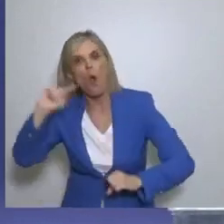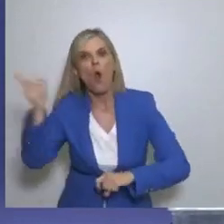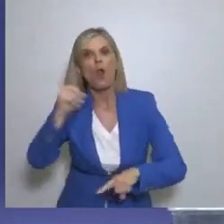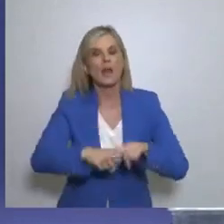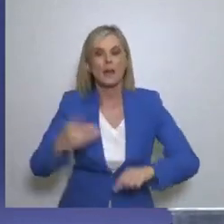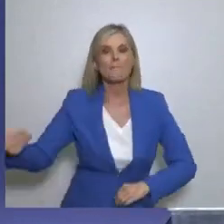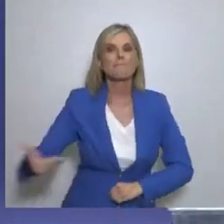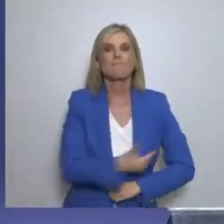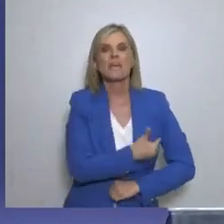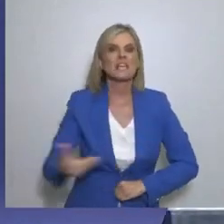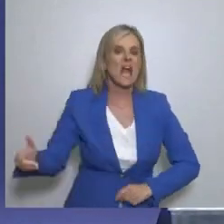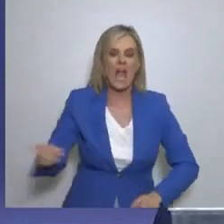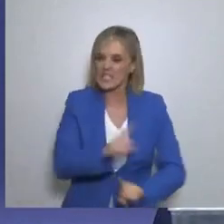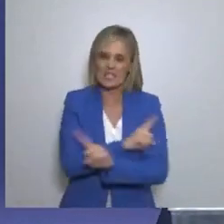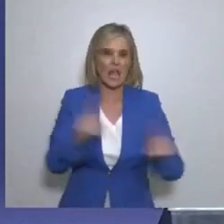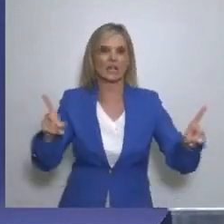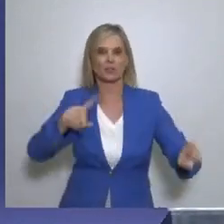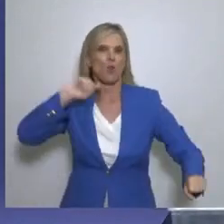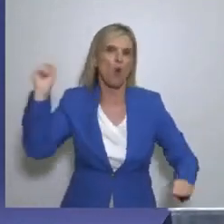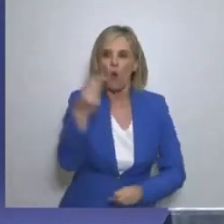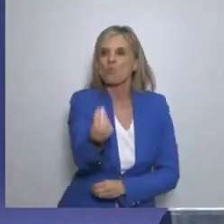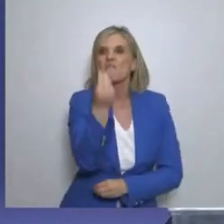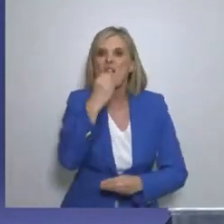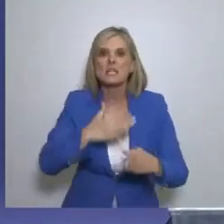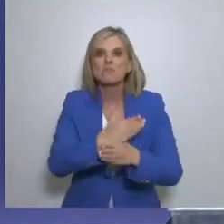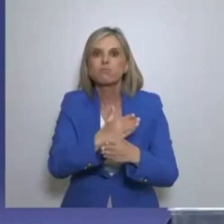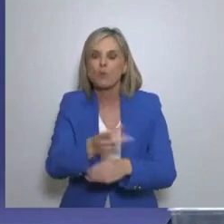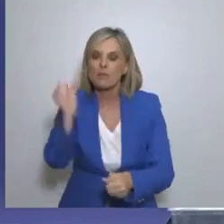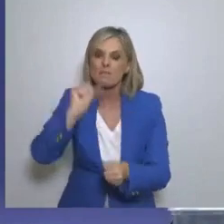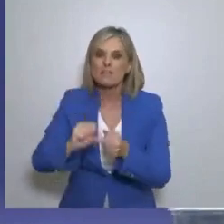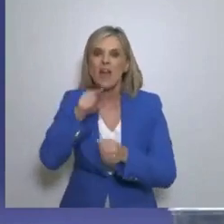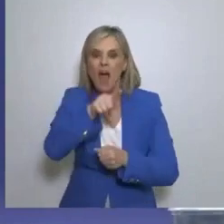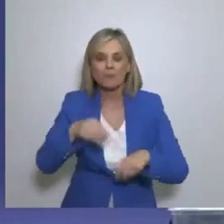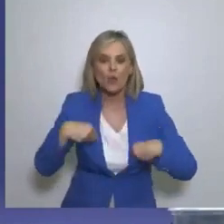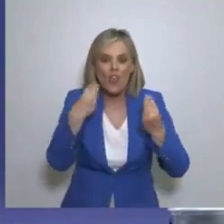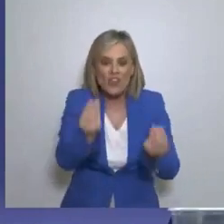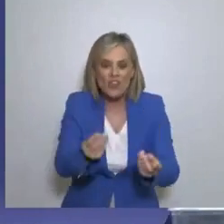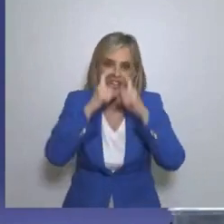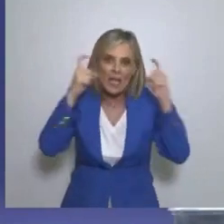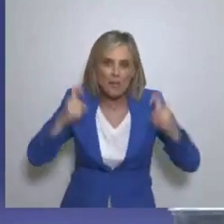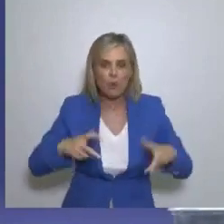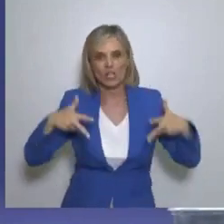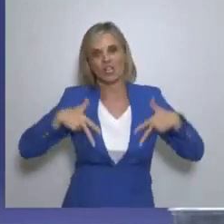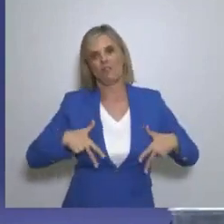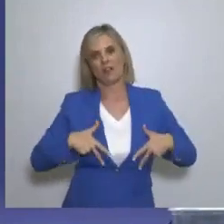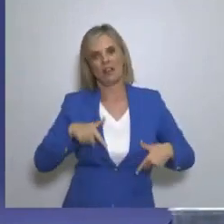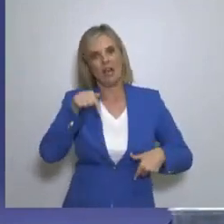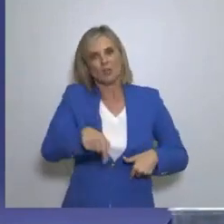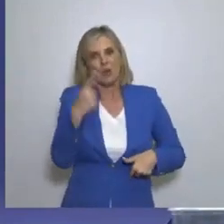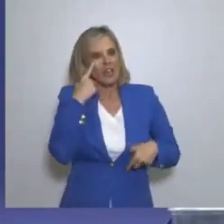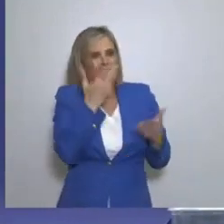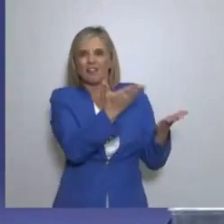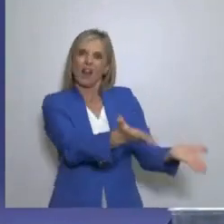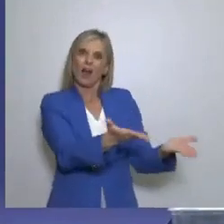θα πεινάει κανένας Είναι καθήκον της πολιτείας Από αυτή την κατάσταση που βλέπουμε σήμερα